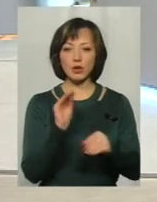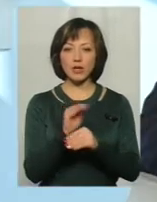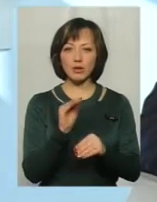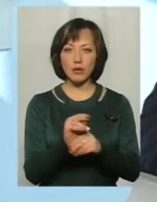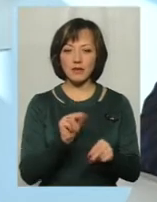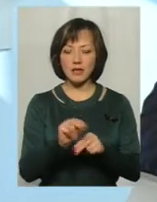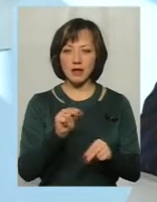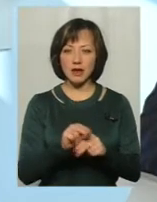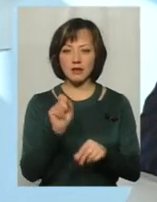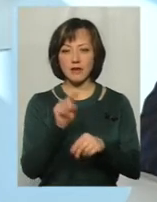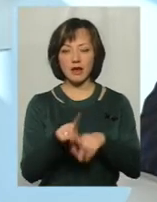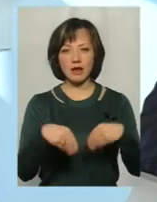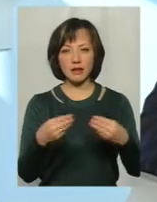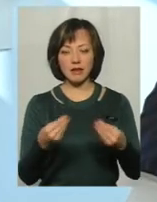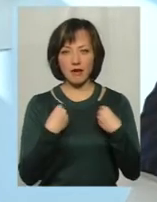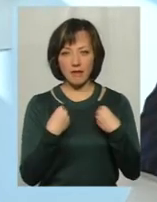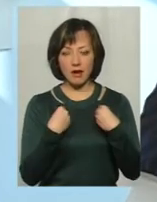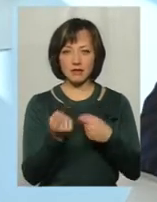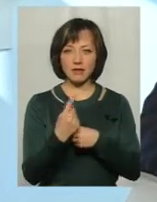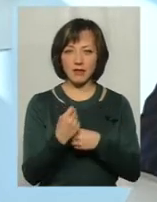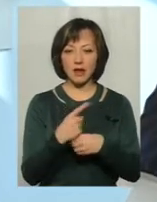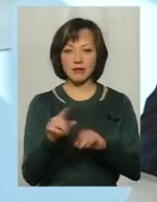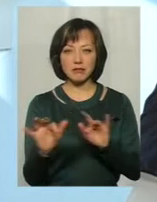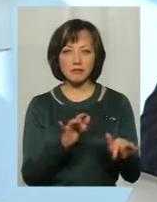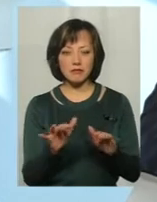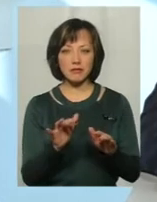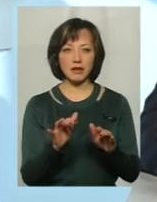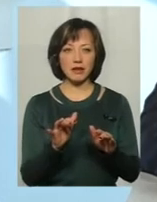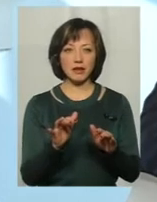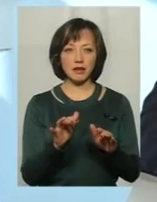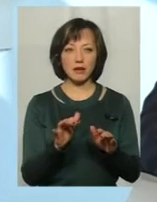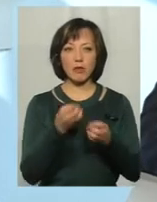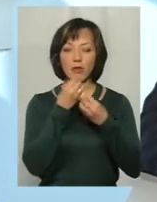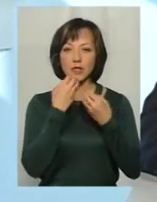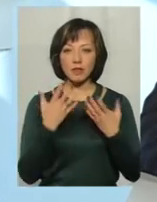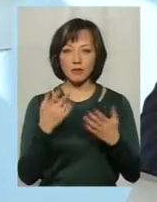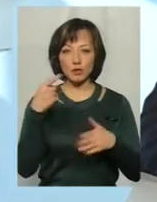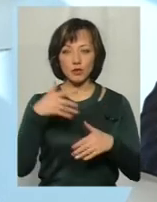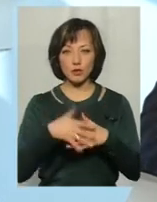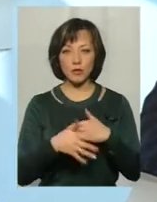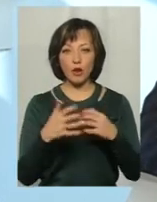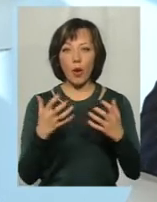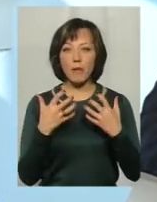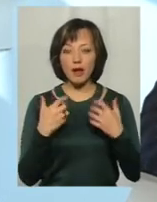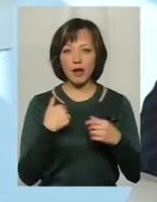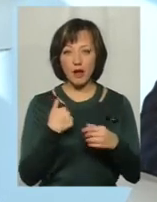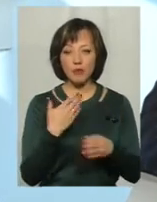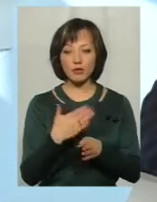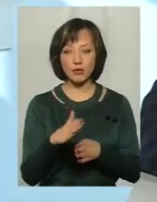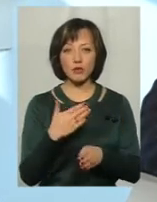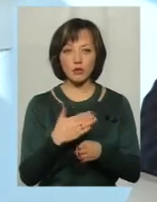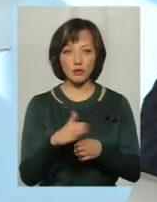якісь завдання давати, ще щось, тобто якісь такі дії, в певній мірі такий позитивному розумінні, опіка, і я поступово